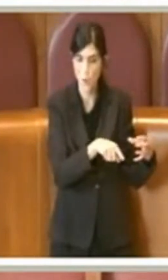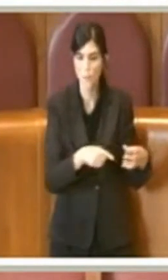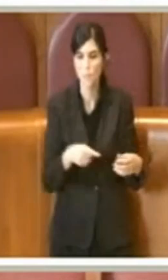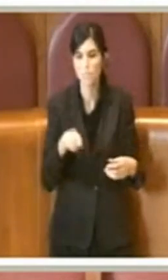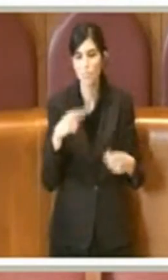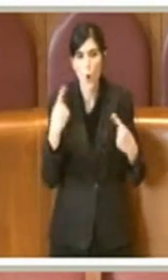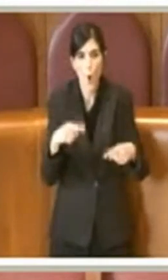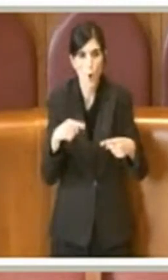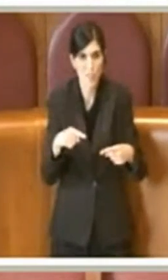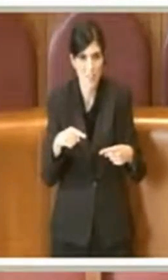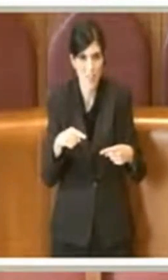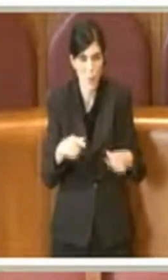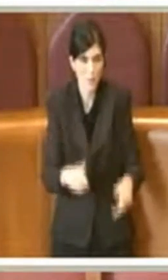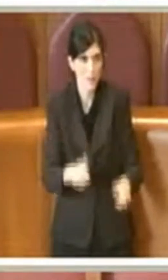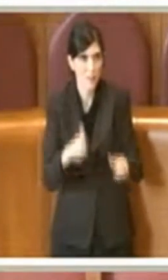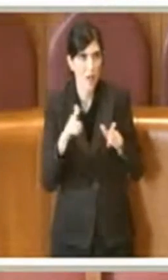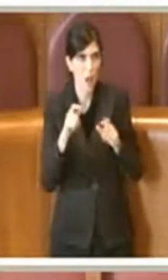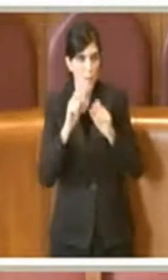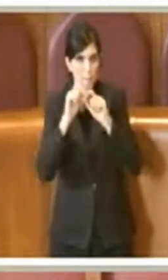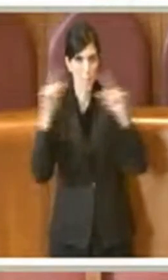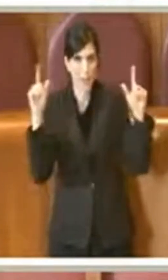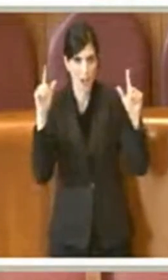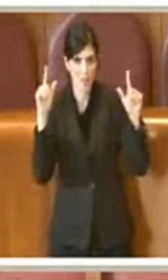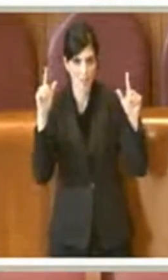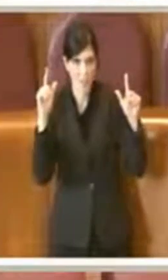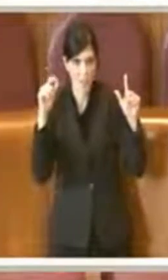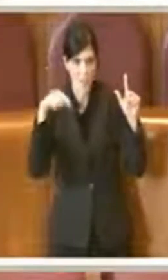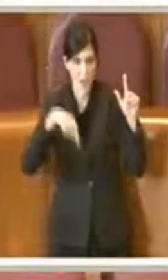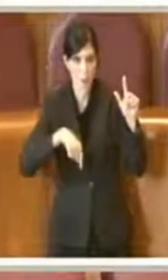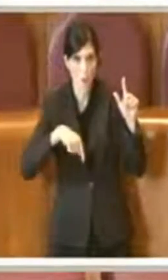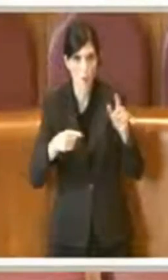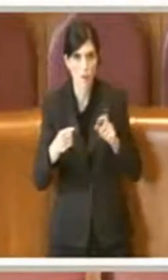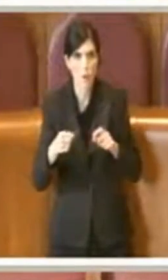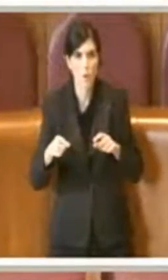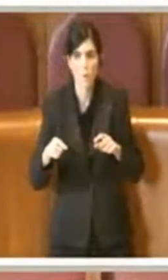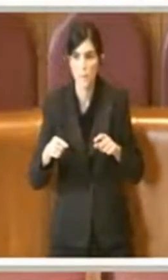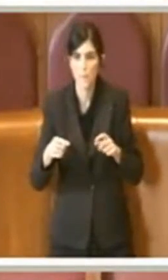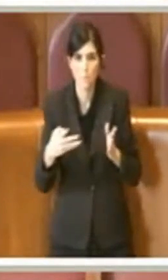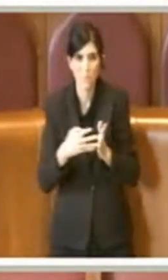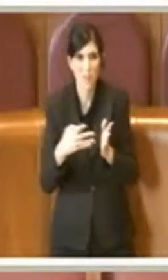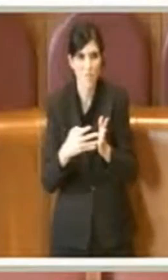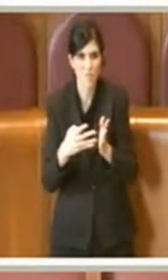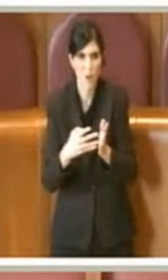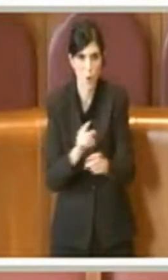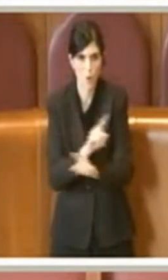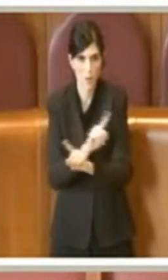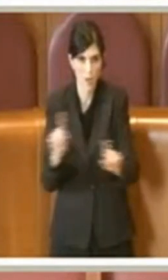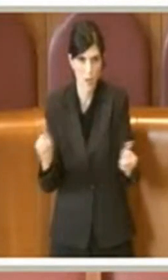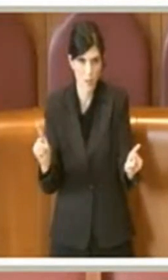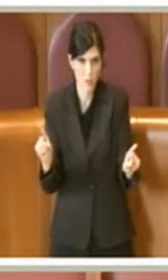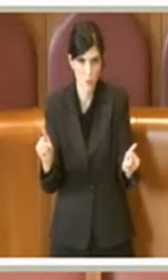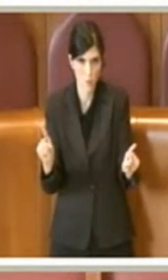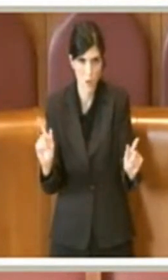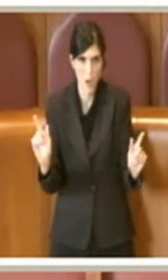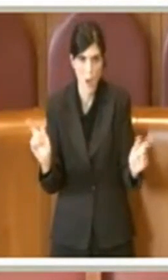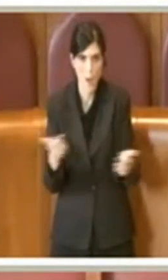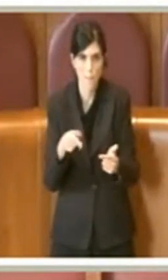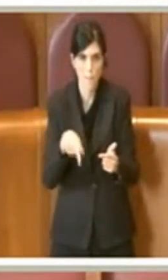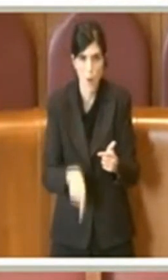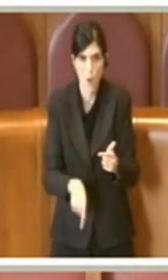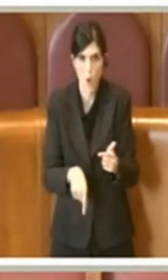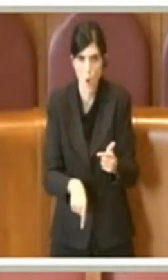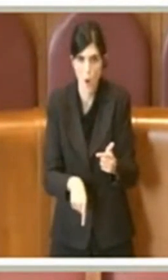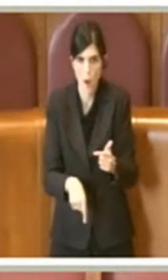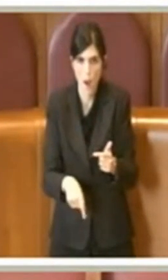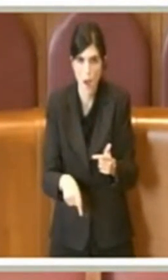meravigliamoci se non è venuto nessun ostacolo. Quindi, cari colleghi, ora non possiamo dare la